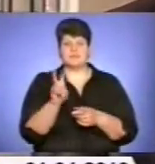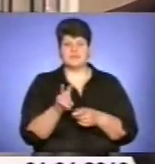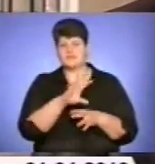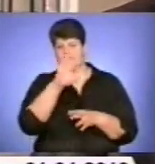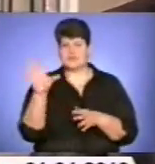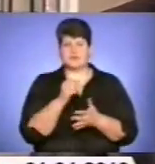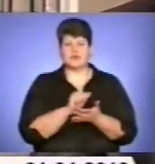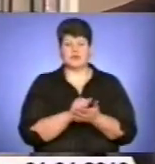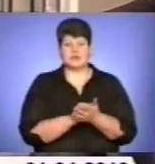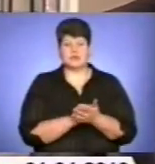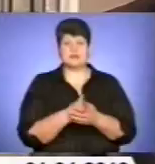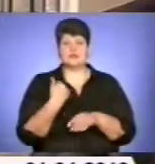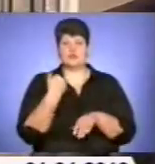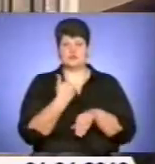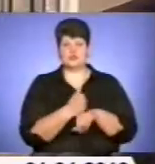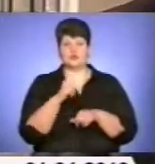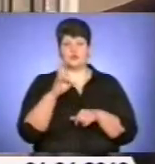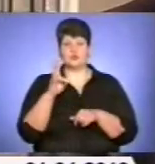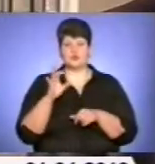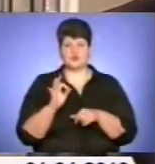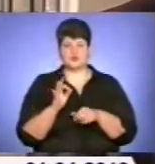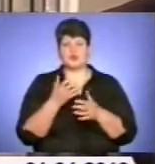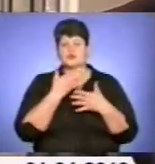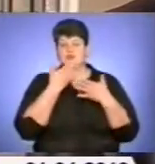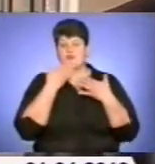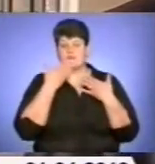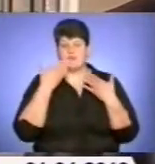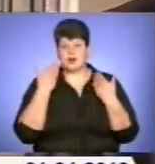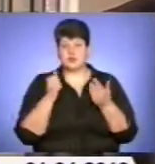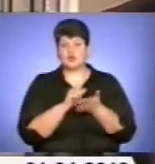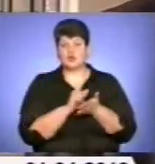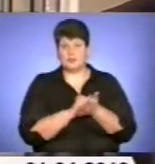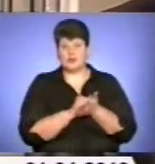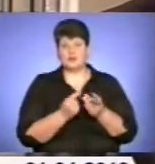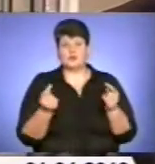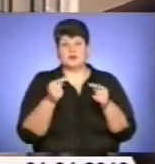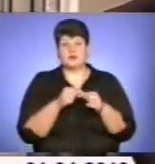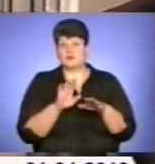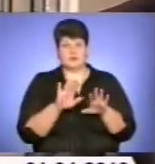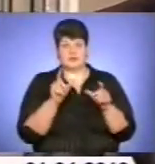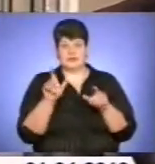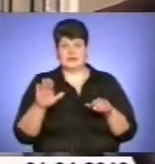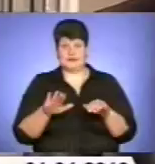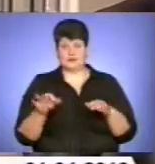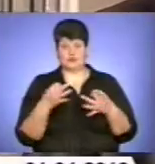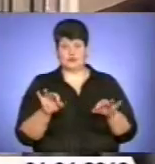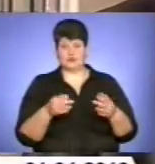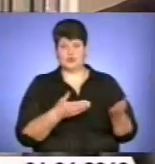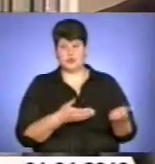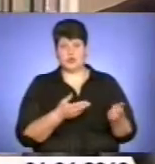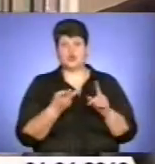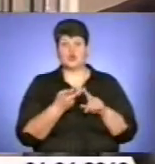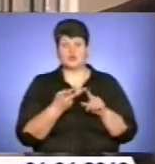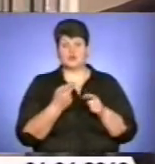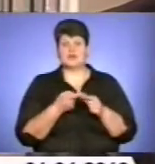Адже на основному ЗНО відсутність будь-якого з документів призводить до того, що дитину не допускають. Друге, це